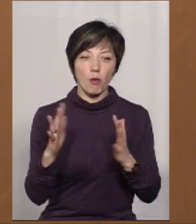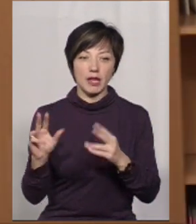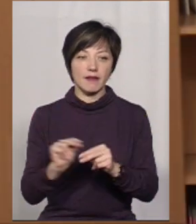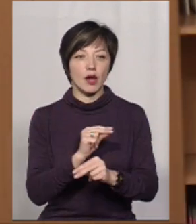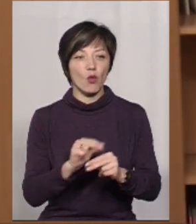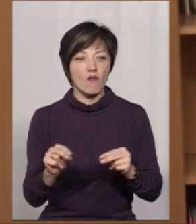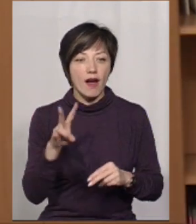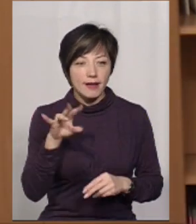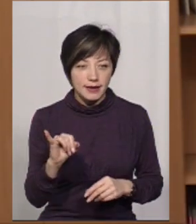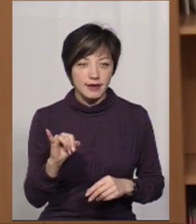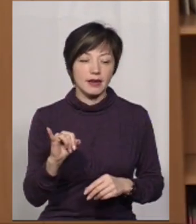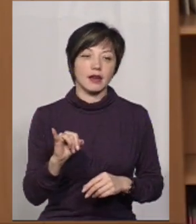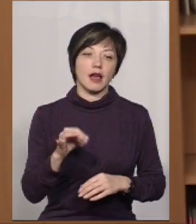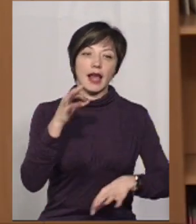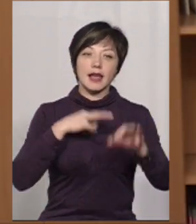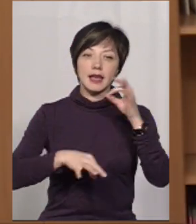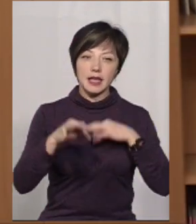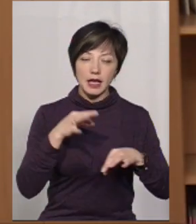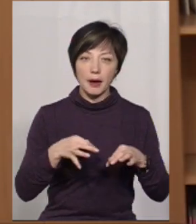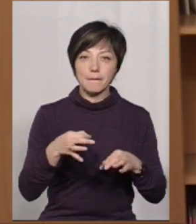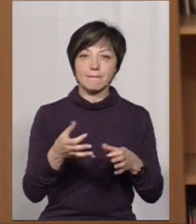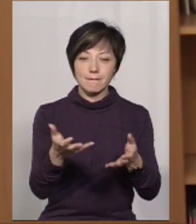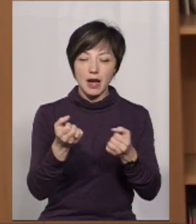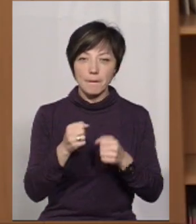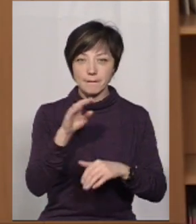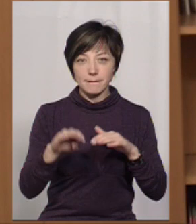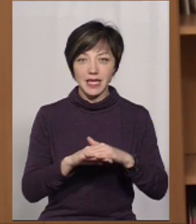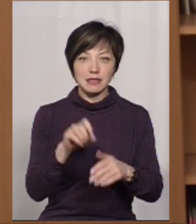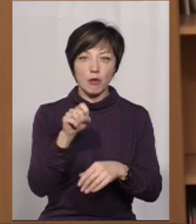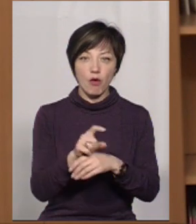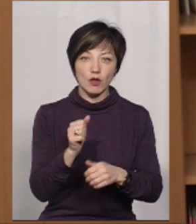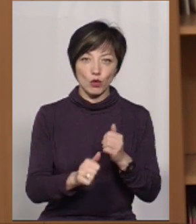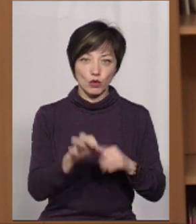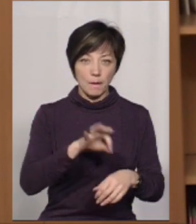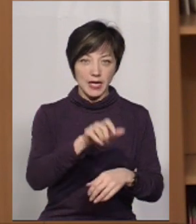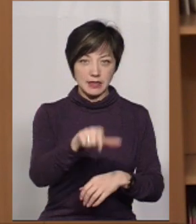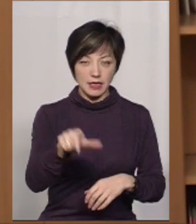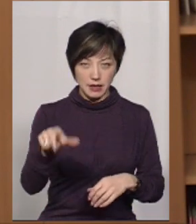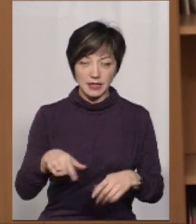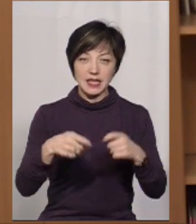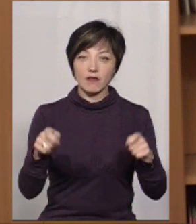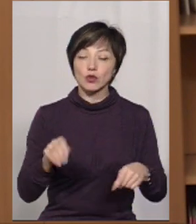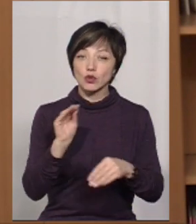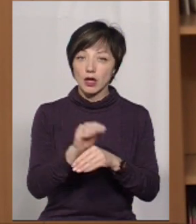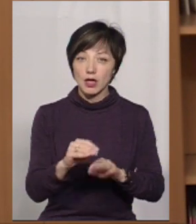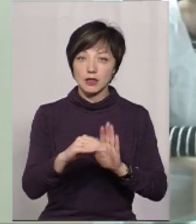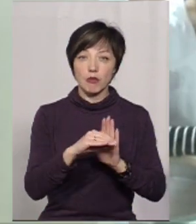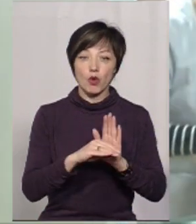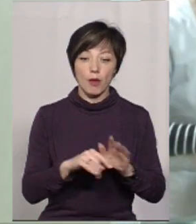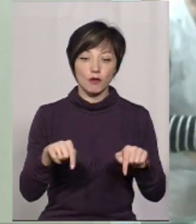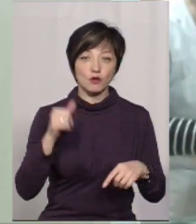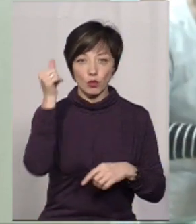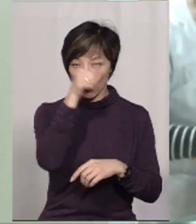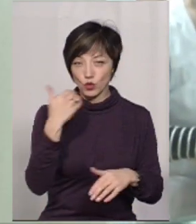в лікуванні. Ліки ми беремо під замовлення під кожного пацієнта. Ольга Акадуцька додає, за програмою у цьому